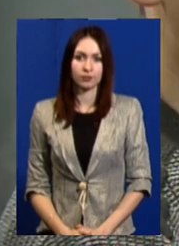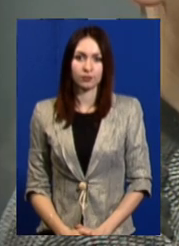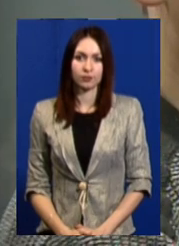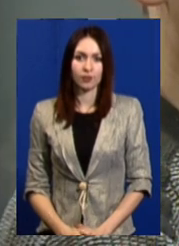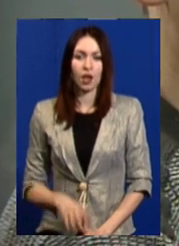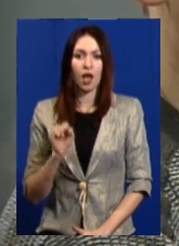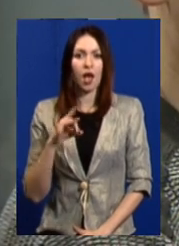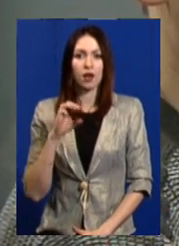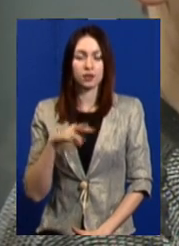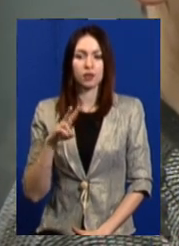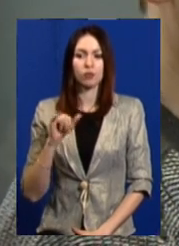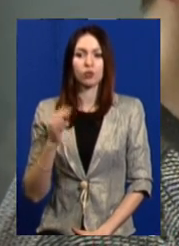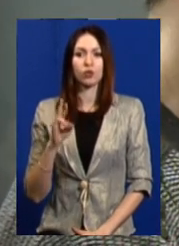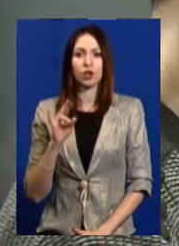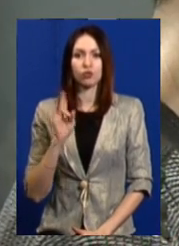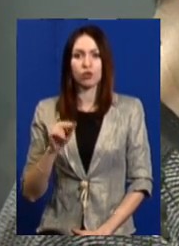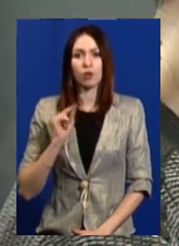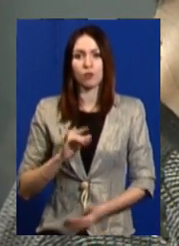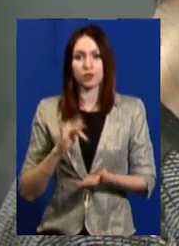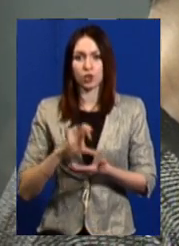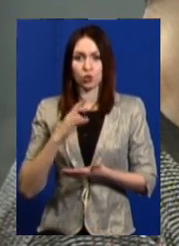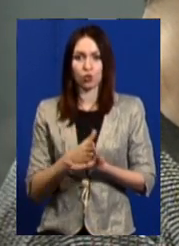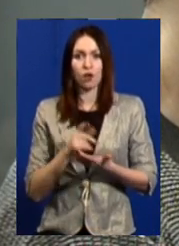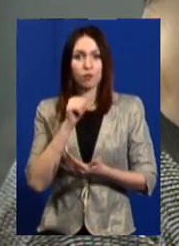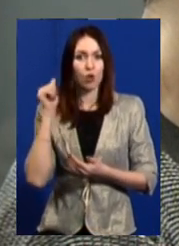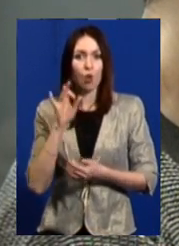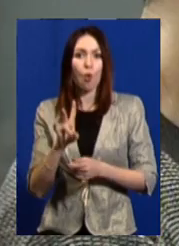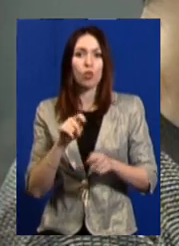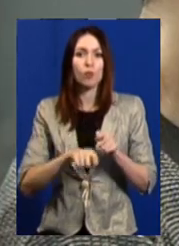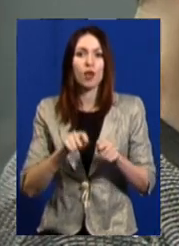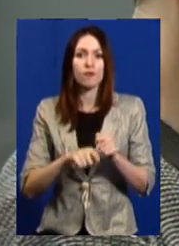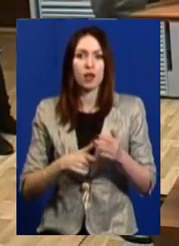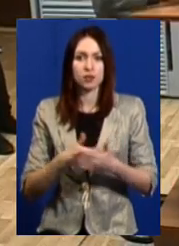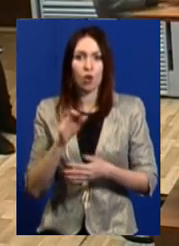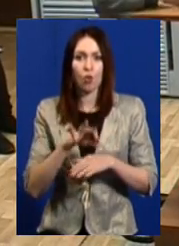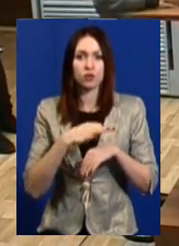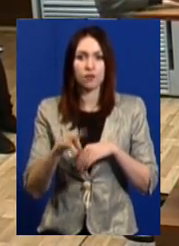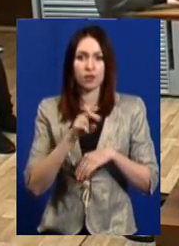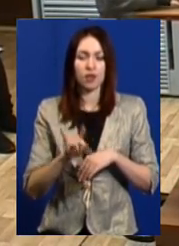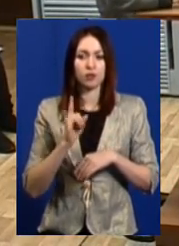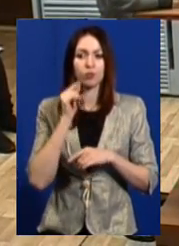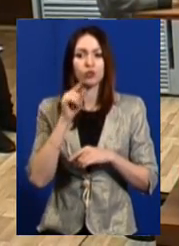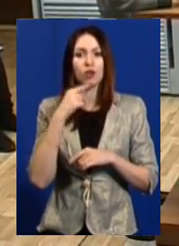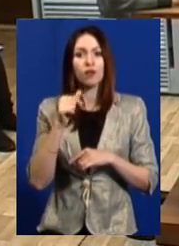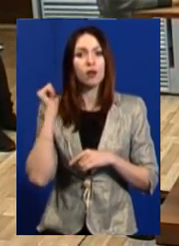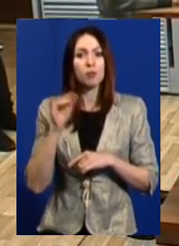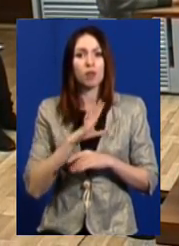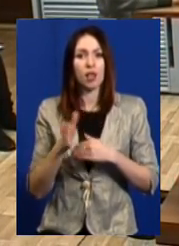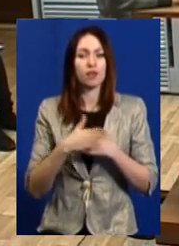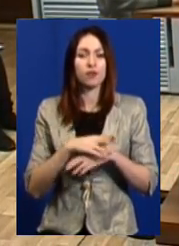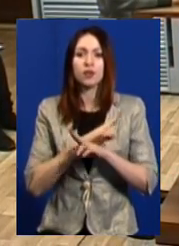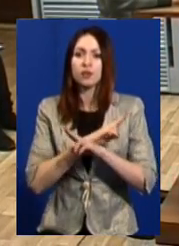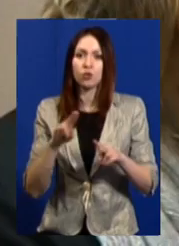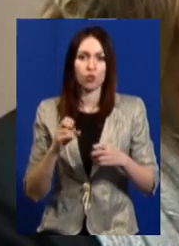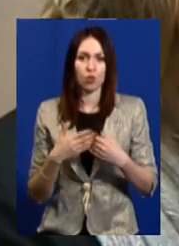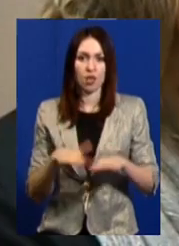Артем Лук'янчук працює у Центрі соцслужб. Торік він перевіряв заяву про знущання над дитиною. Чоловік каже, тоді двері домівки ніхто не